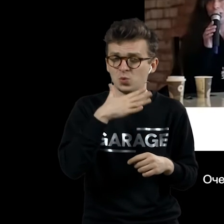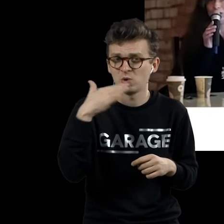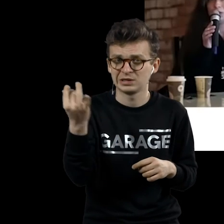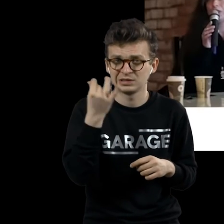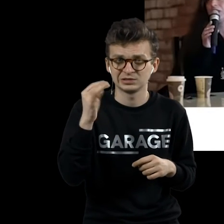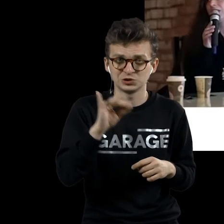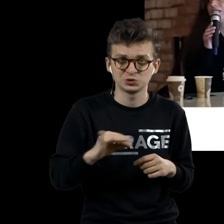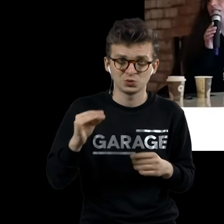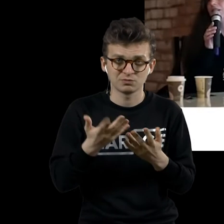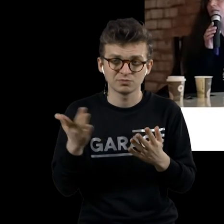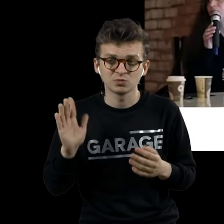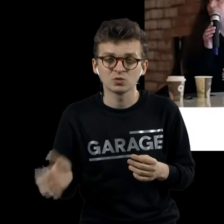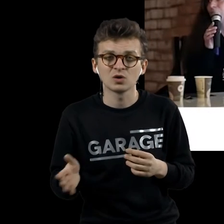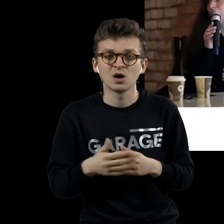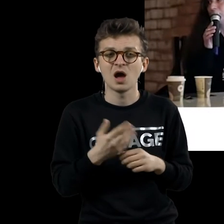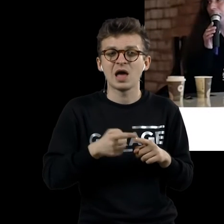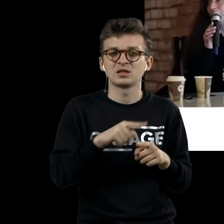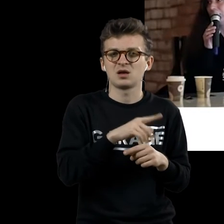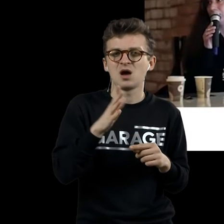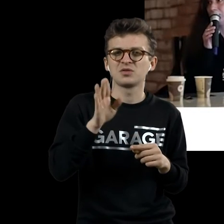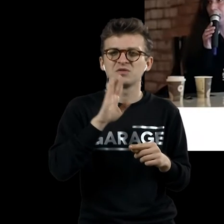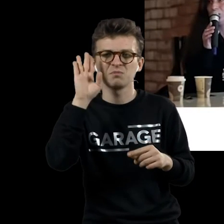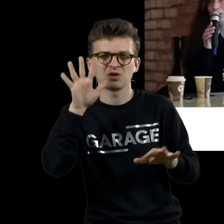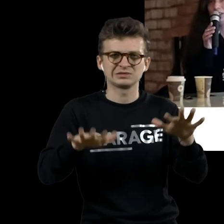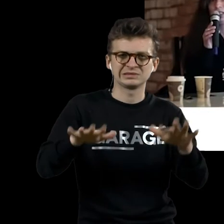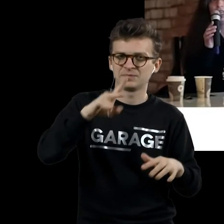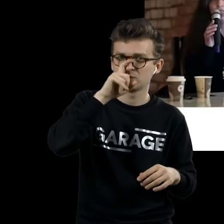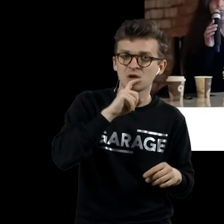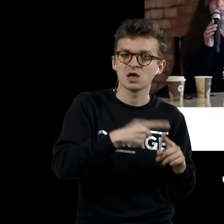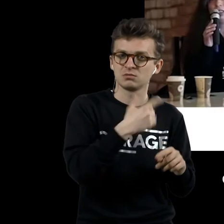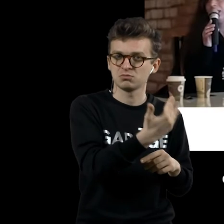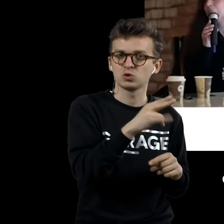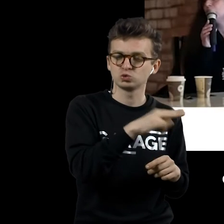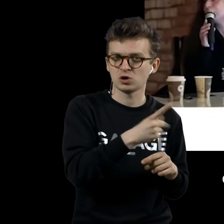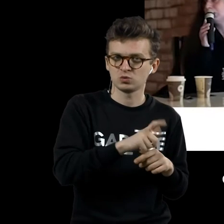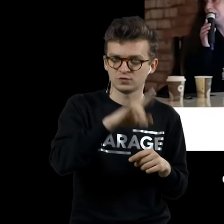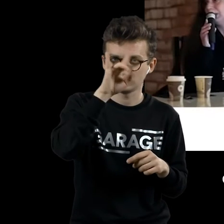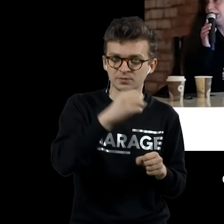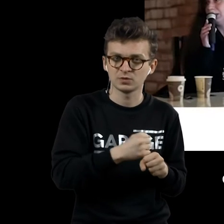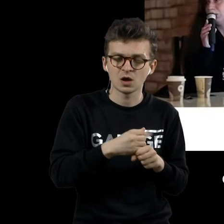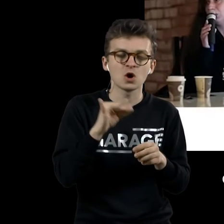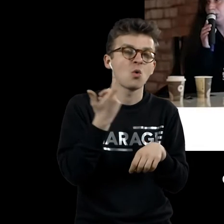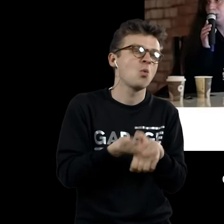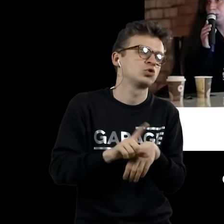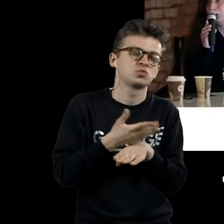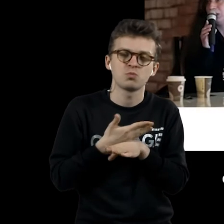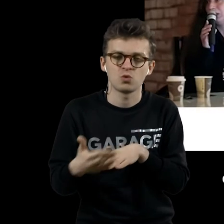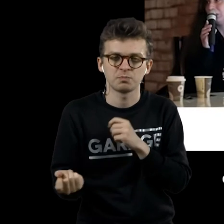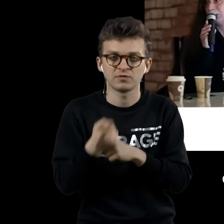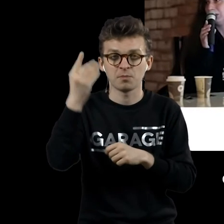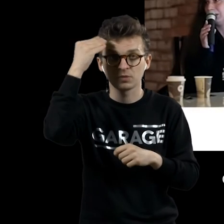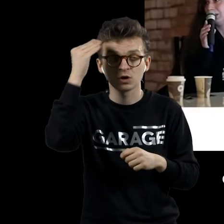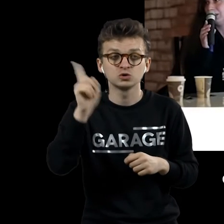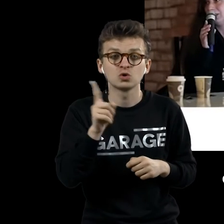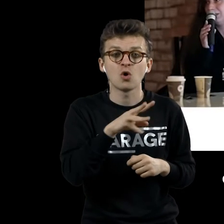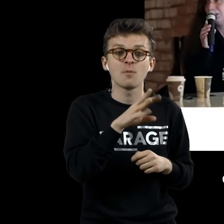скабрезности. Во-первых, игра с андрогиностью, которая будет очень важна для самого Дюшана. Сильно позже появляется гипотеза, что Мона Лиза –